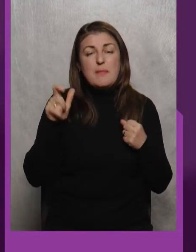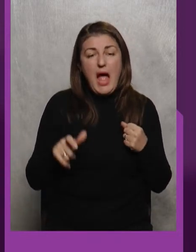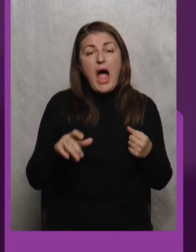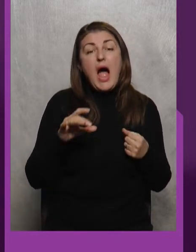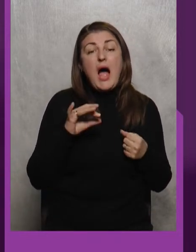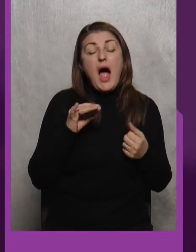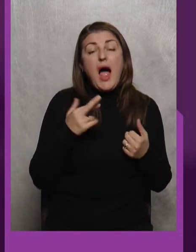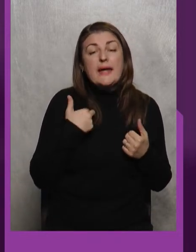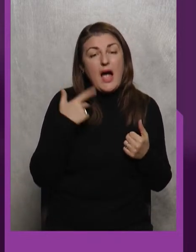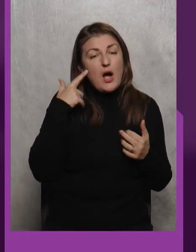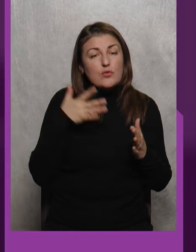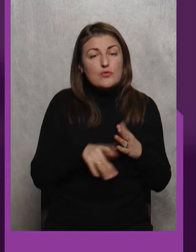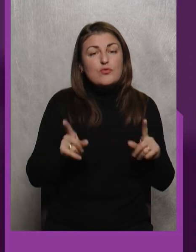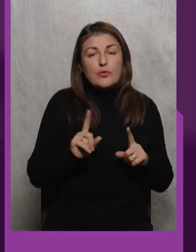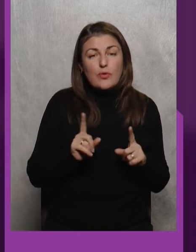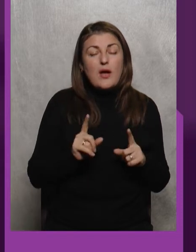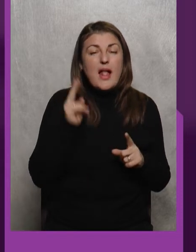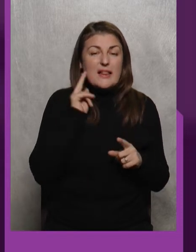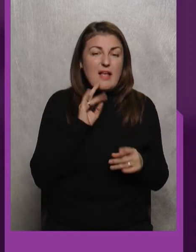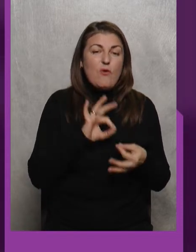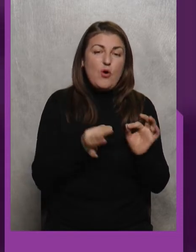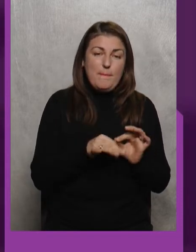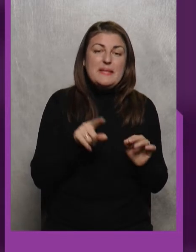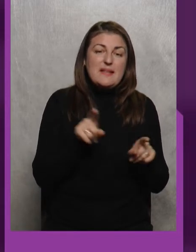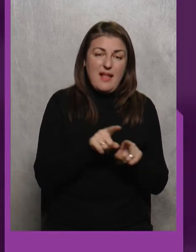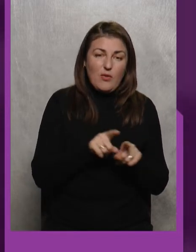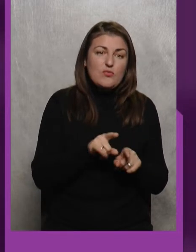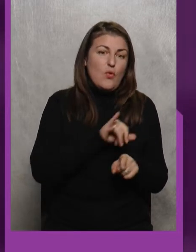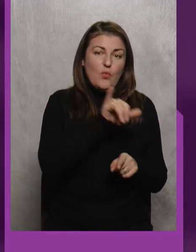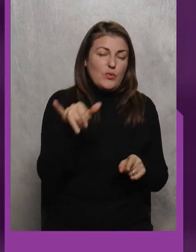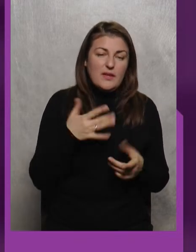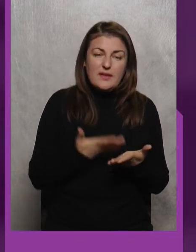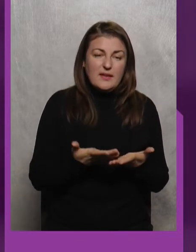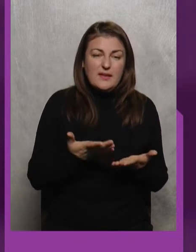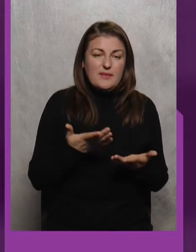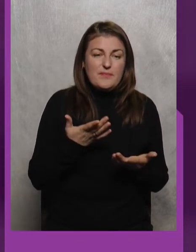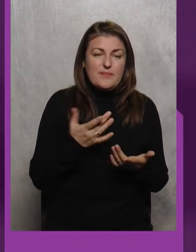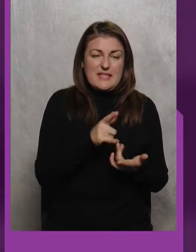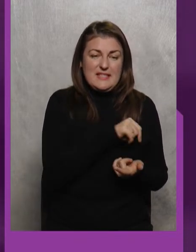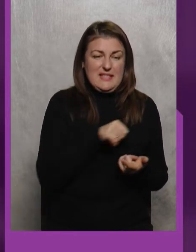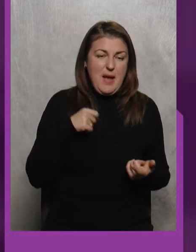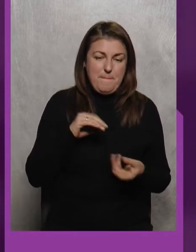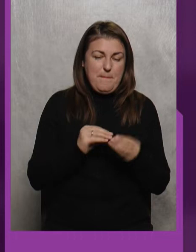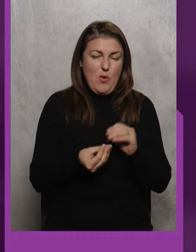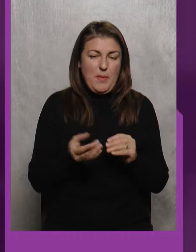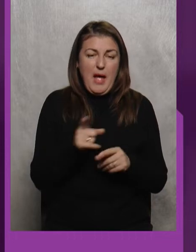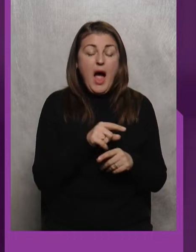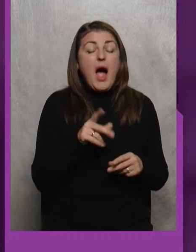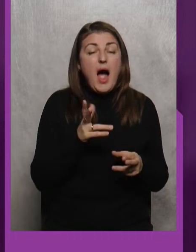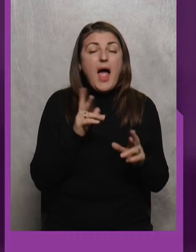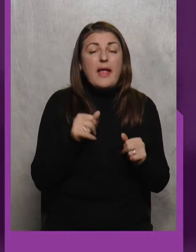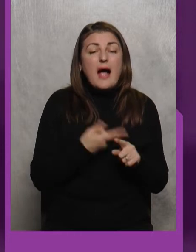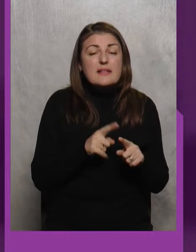я розумію, що і олімпійці також Ну, них самі проблеми Тобто, як це